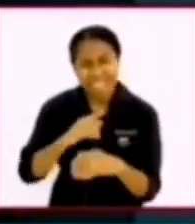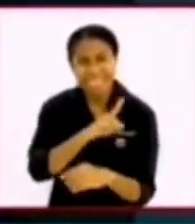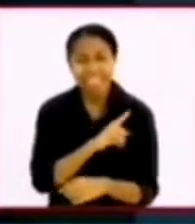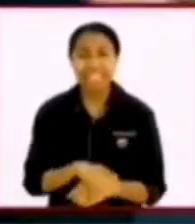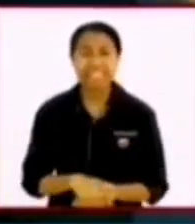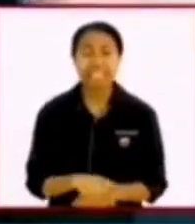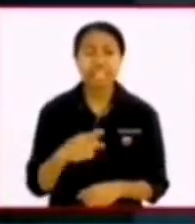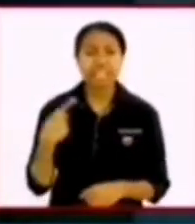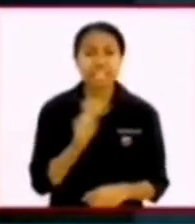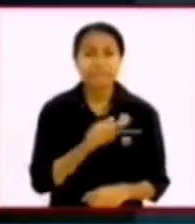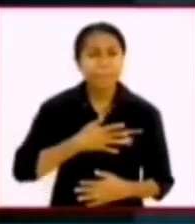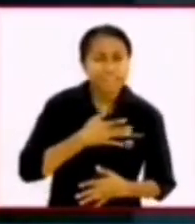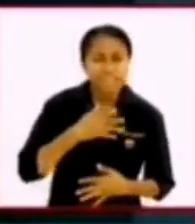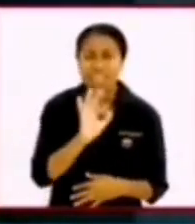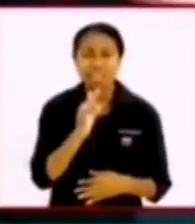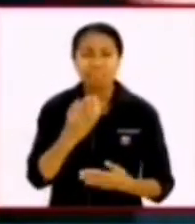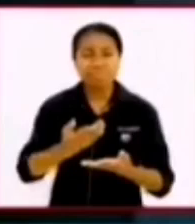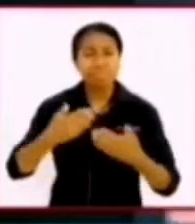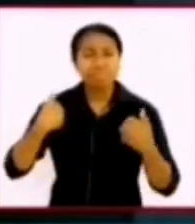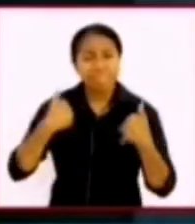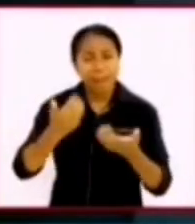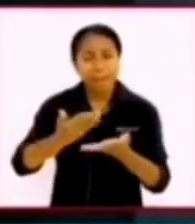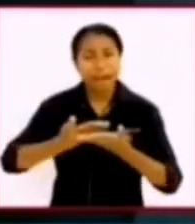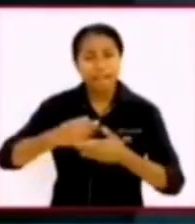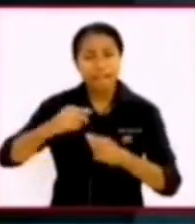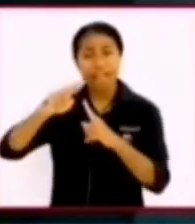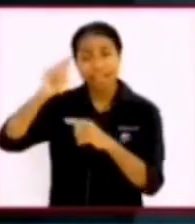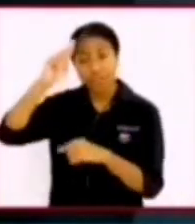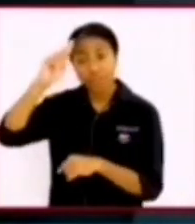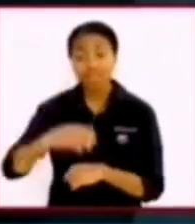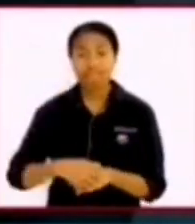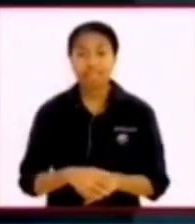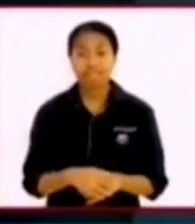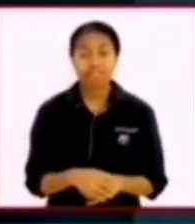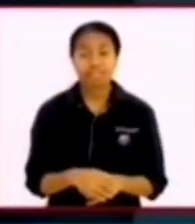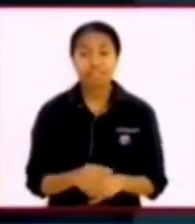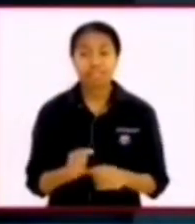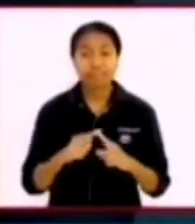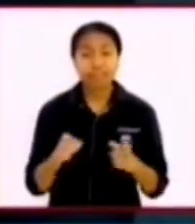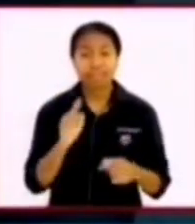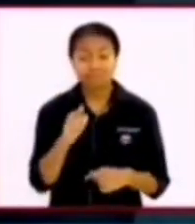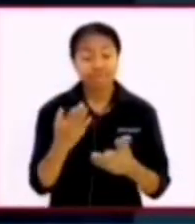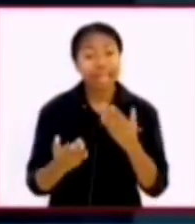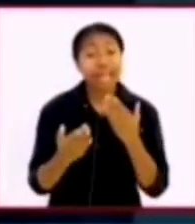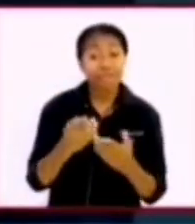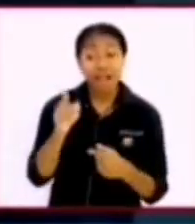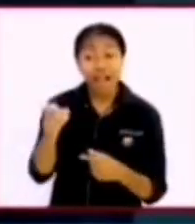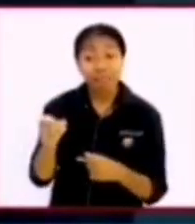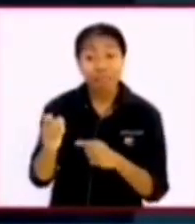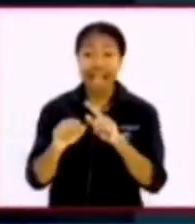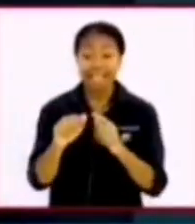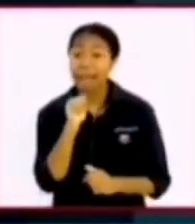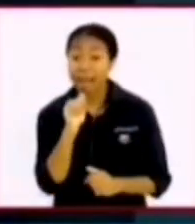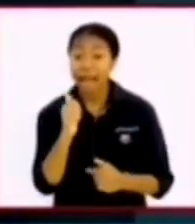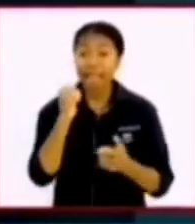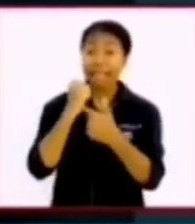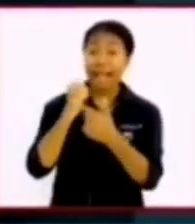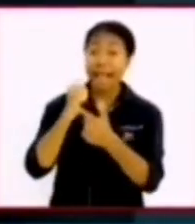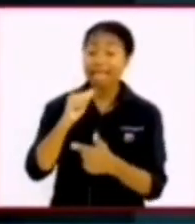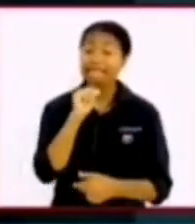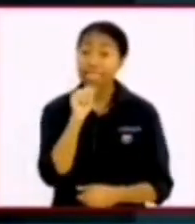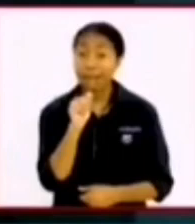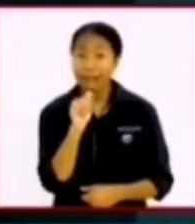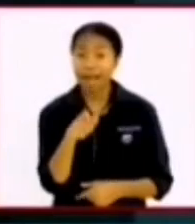merasa tidak bisa dipakai Tuhan hanya karena punya-punya banyak kekurangan sekarang tergantung kamu di tangan siapa ingat Tuhan tahu